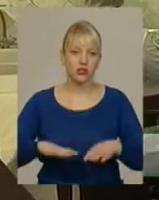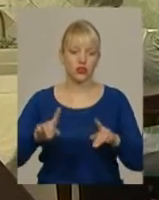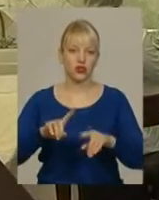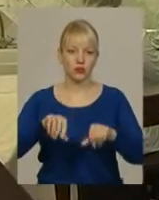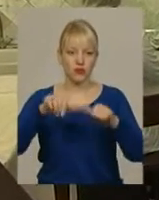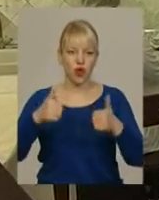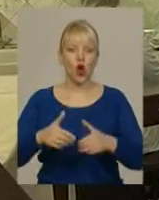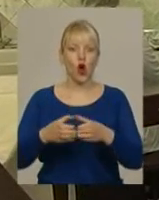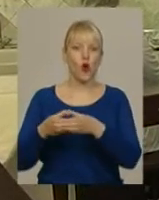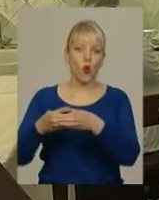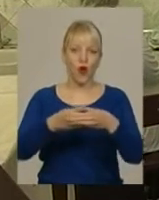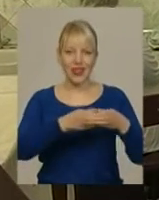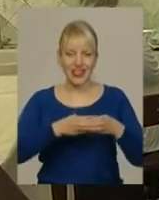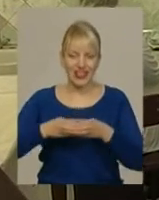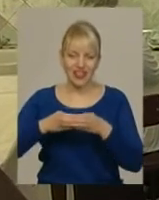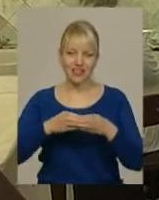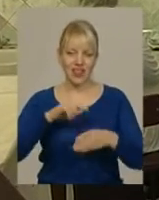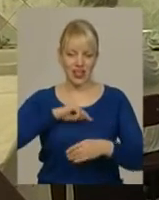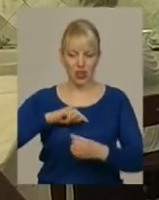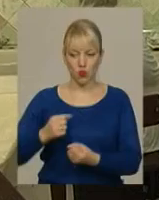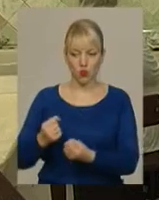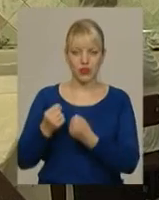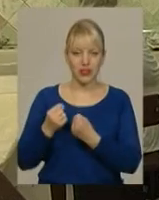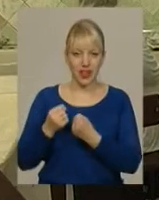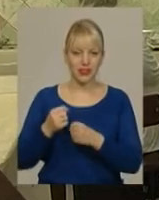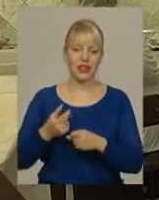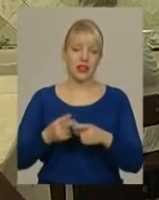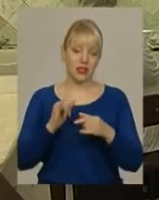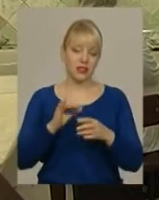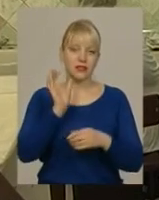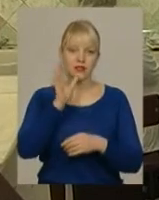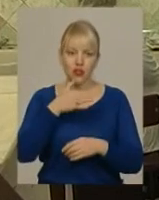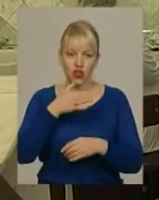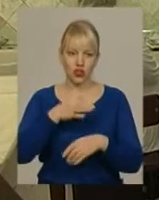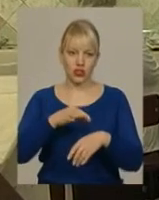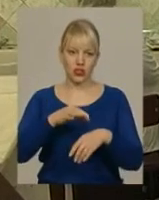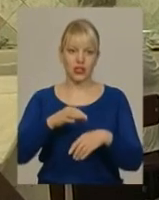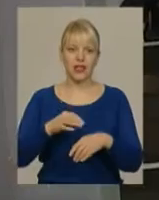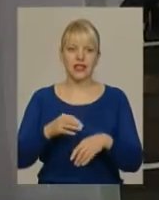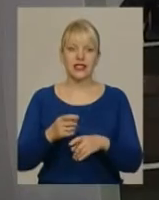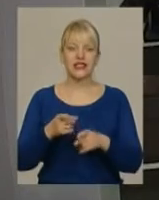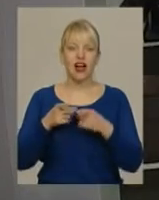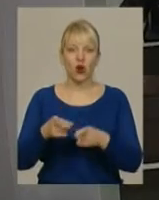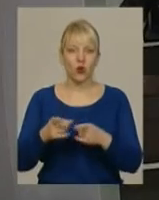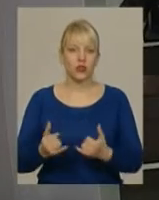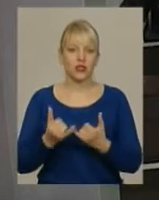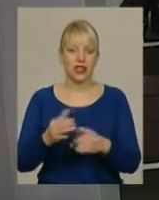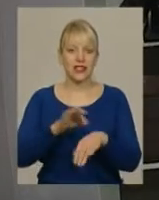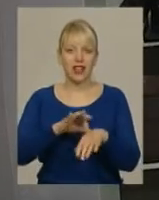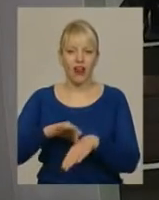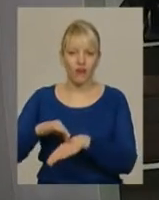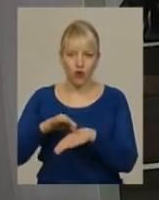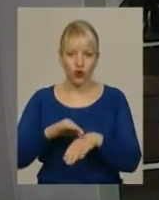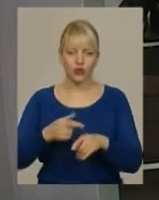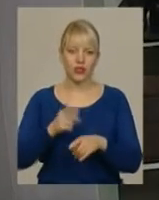колективний імунітет. І, в принципі, такої серйозної загрози по захворюваності на кір в нас не повинно бути. В обласному центрі зафіксовано